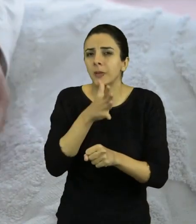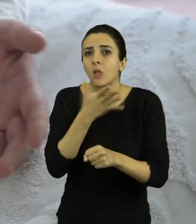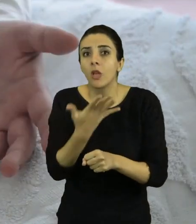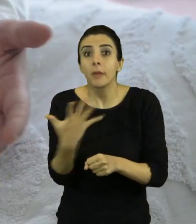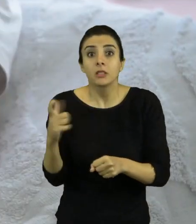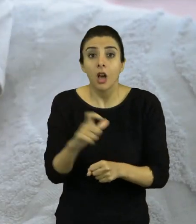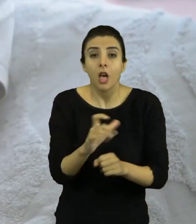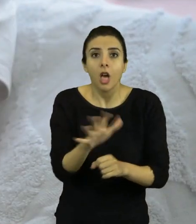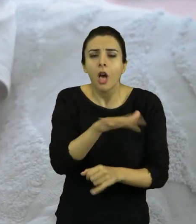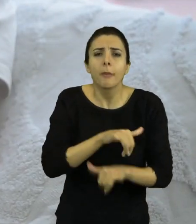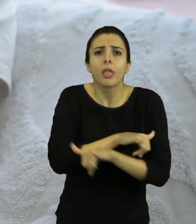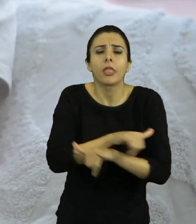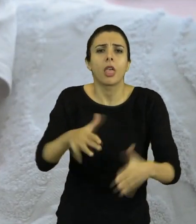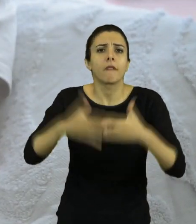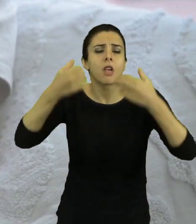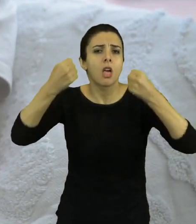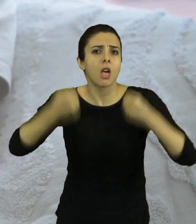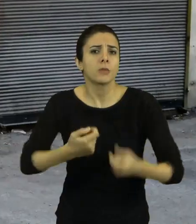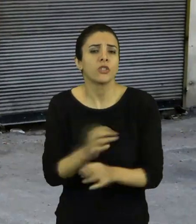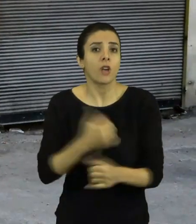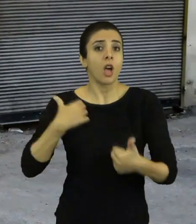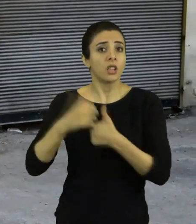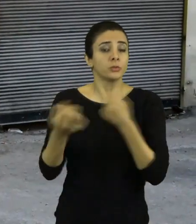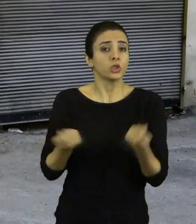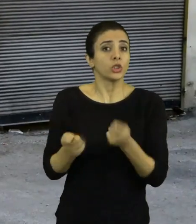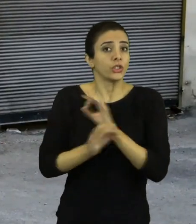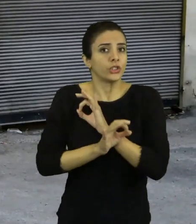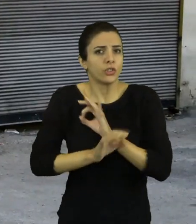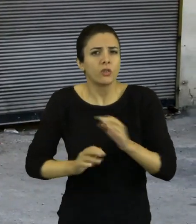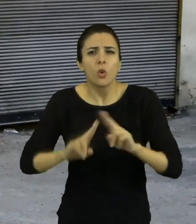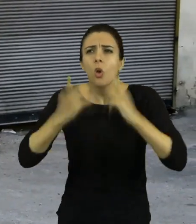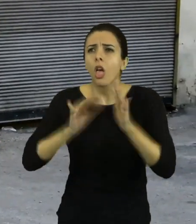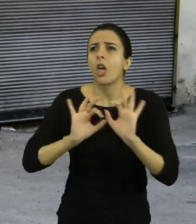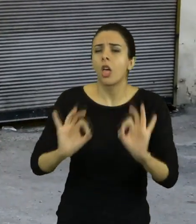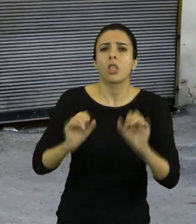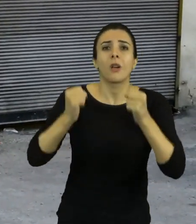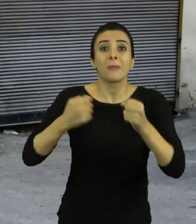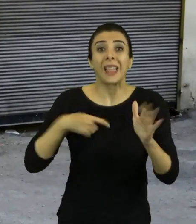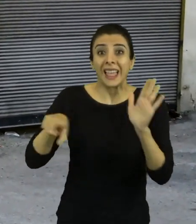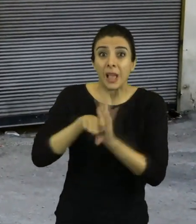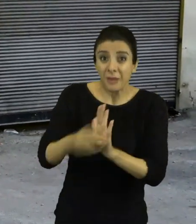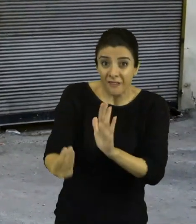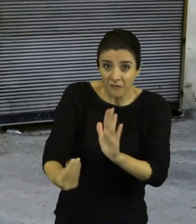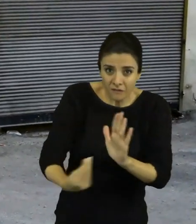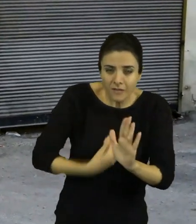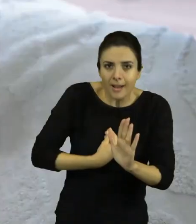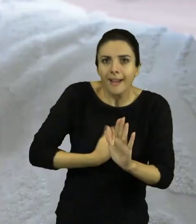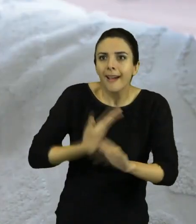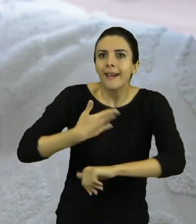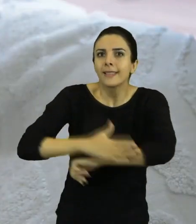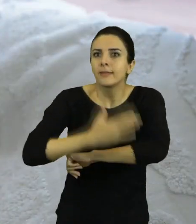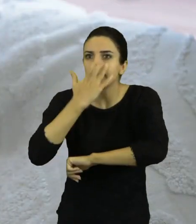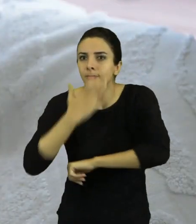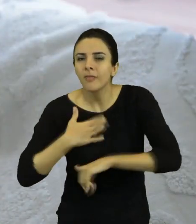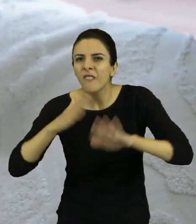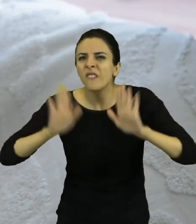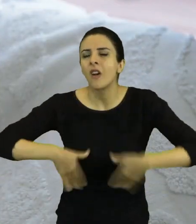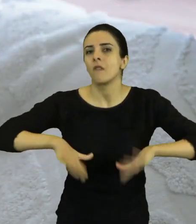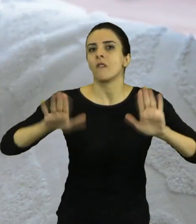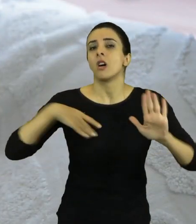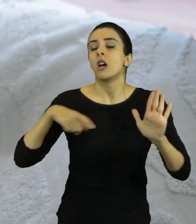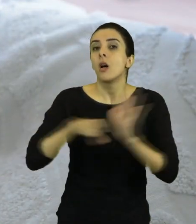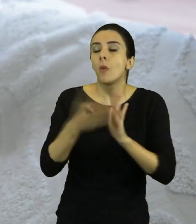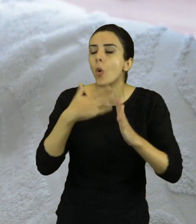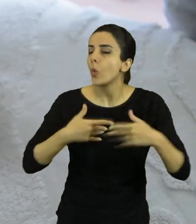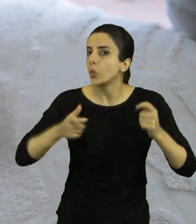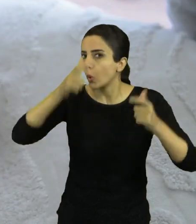Beş ay oldu herkes çalışmıyor zaten. Eşim de çalışmıyor. Herkes dünya durdu. Kimliğimiz çıksa belki yardımcı olurlar bize. Kimliksizlik